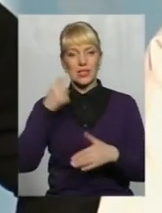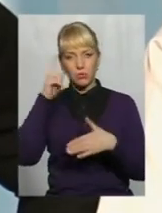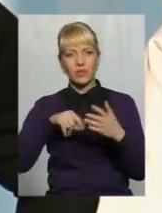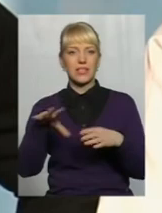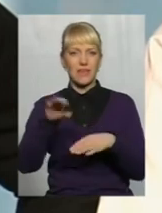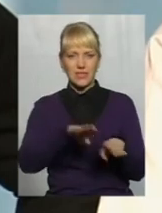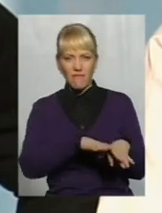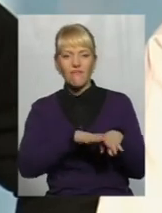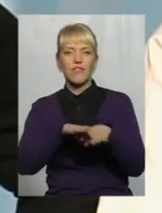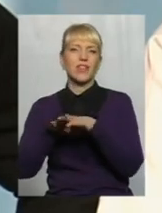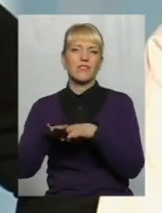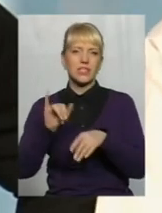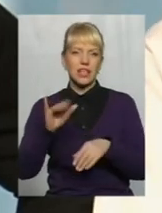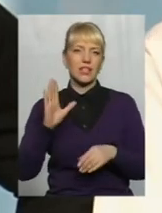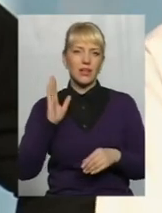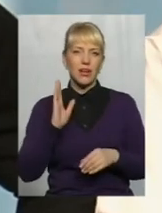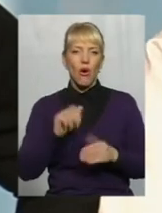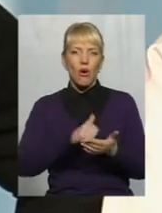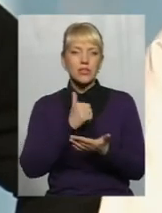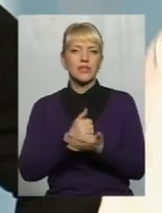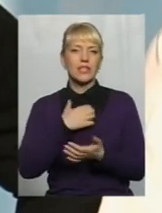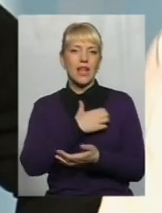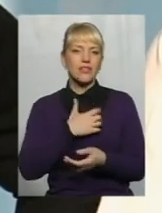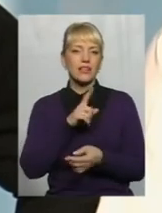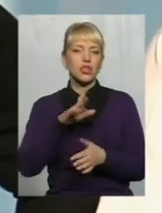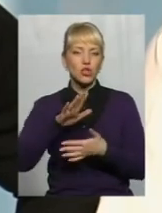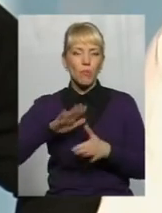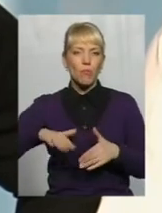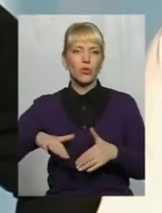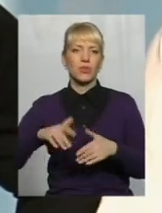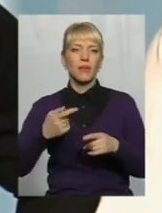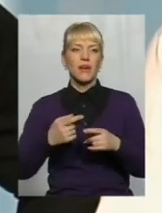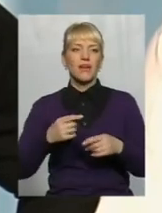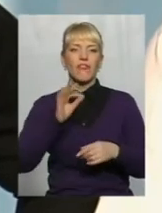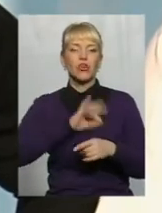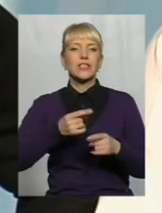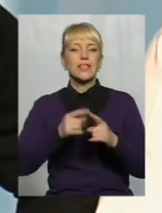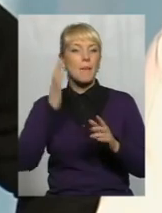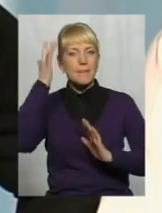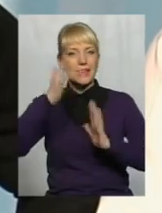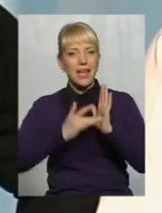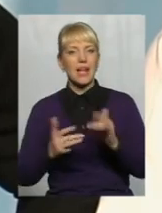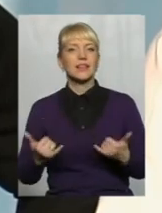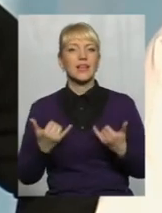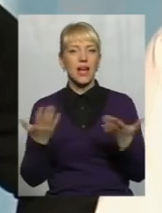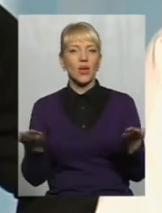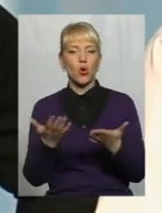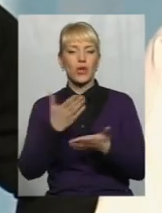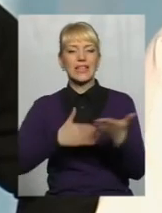вирівняється. І основне завдання, щоб потім виконалася та мета, для якої ця